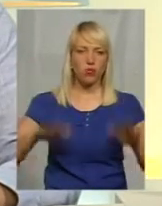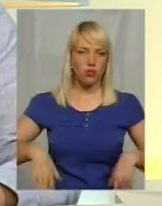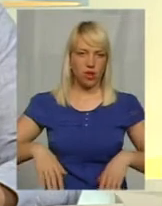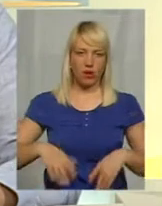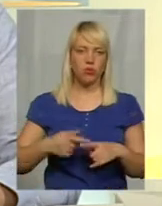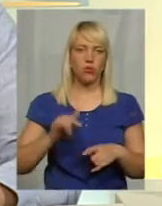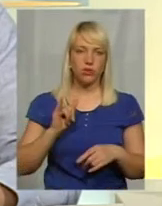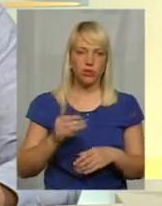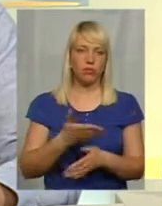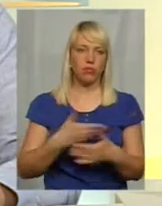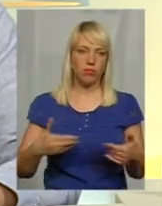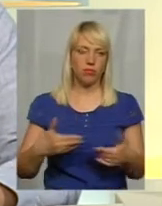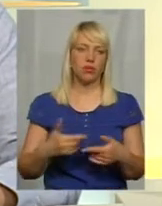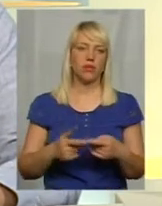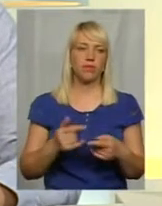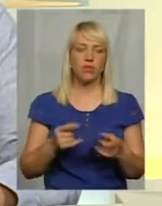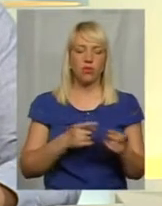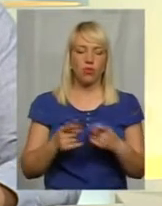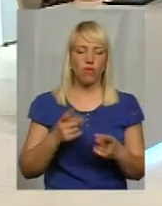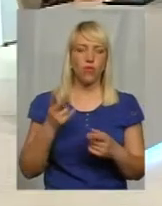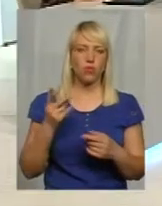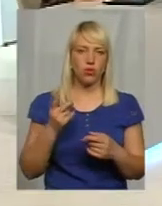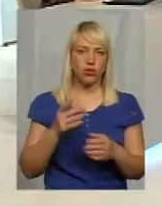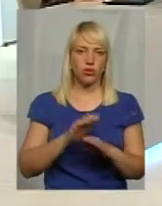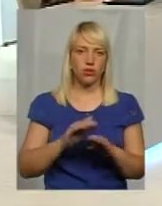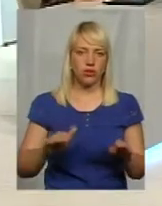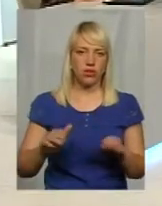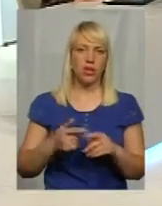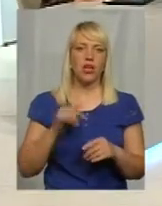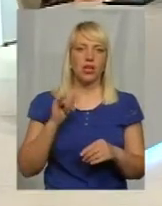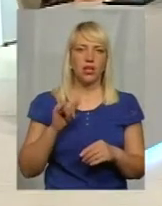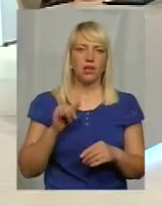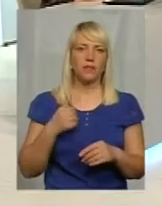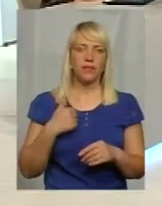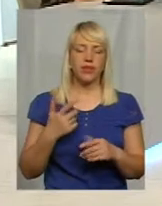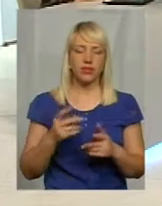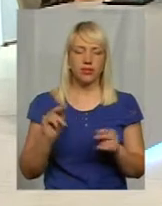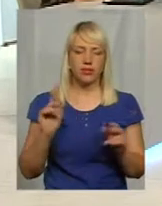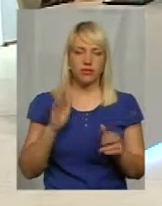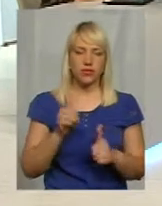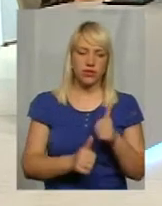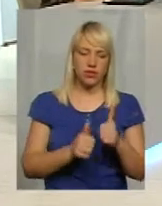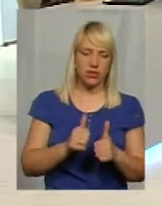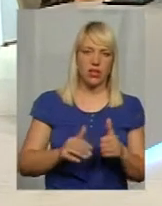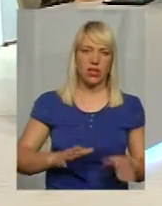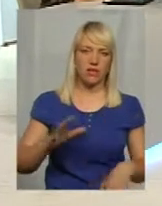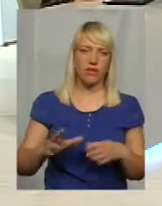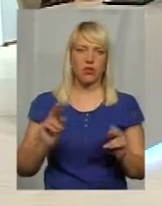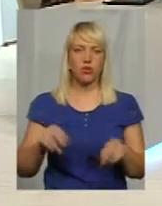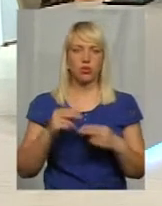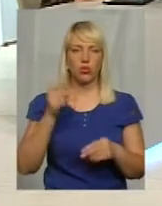Зараз растет дуже сильне поколення дітей. І виступлення на соревнованнях, на чемпінатах України доказывається,